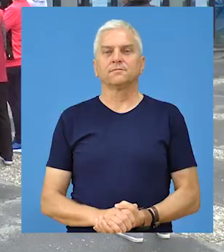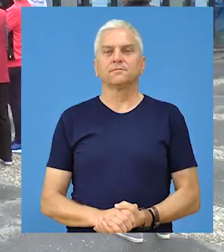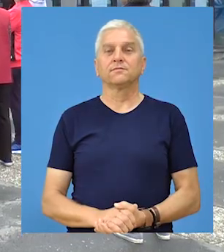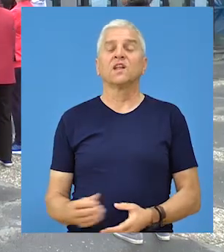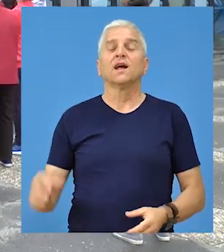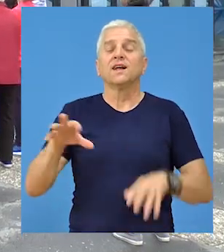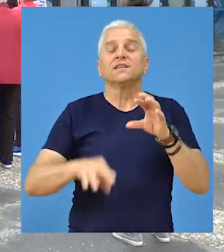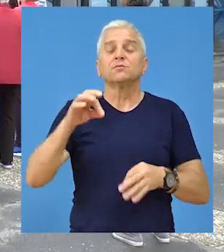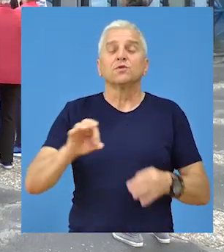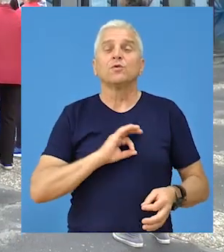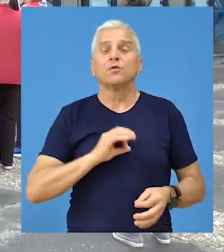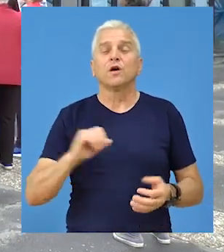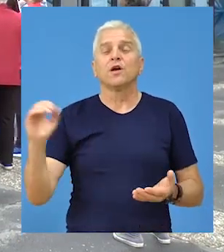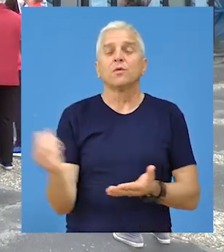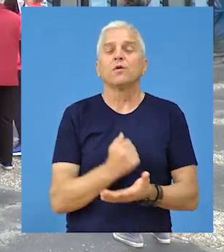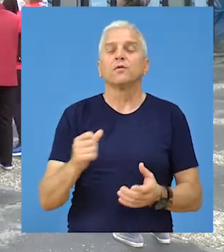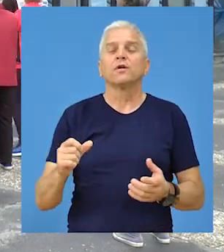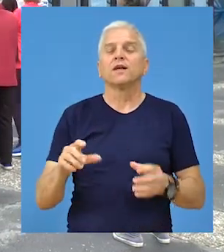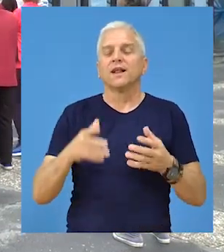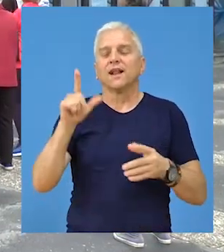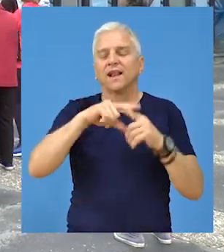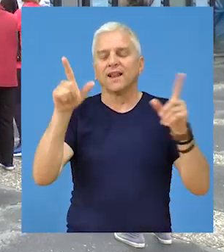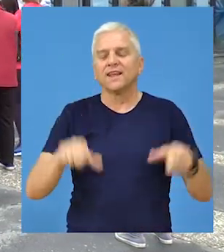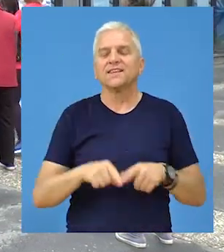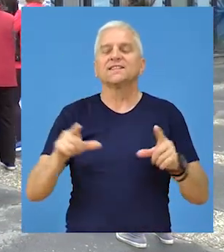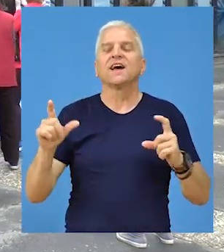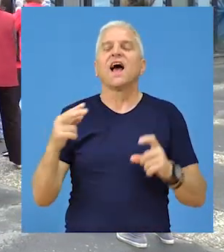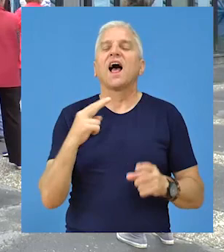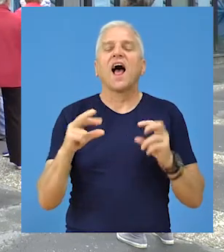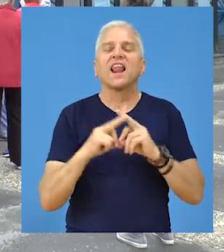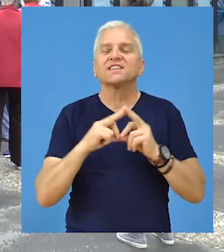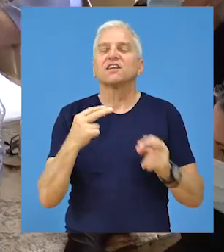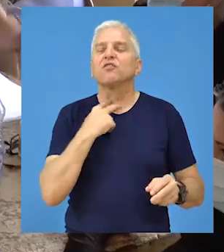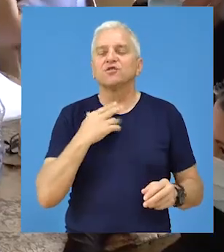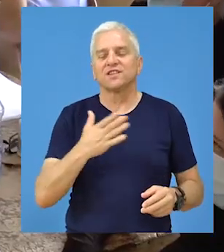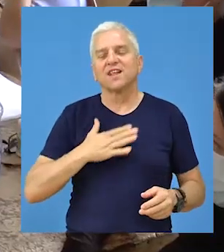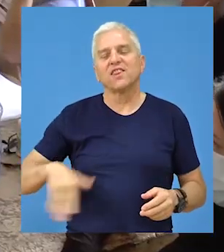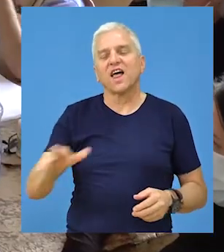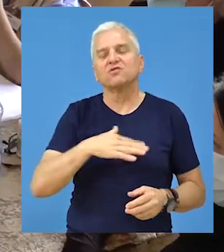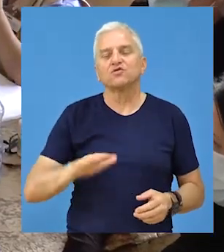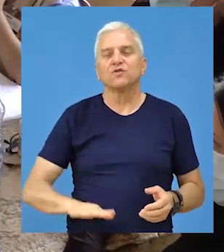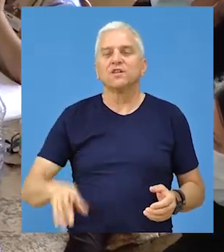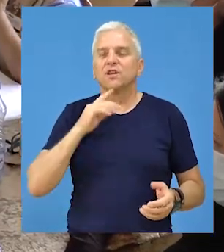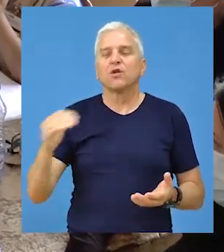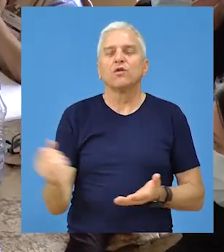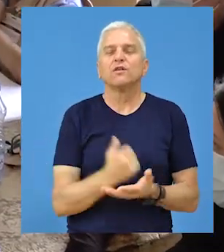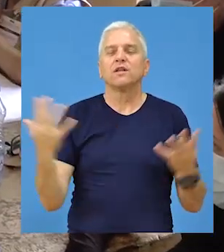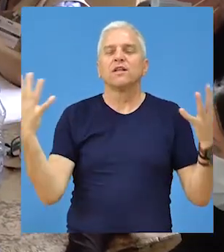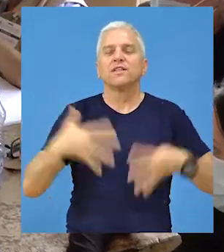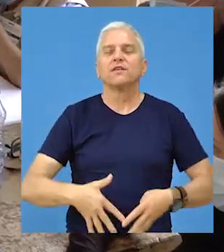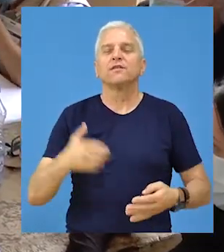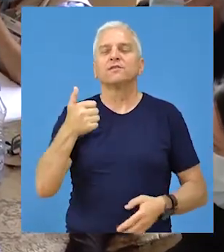Na izborima u Bečeju pobedila je izborna lista Aleksandar Vučić za našu decu, koja je osvojila